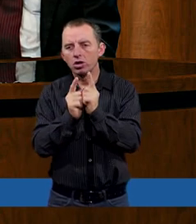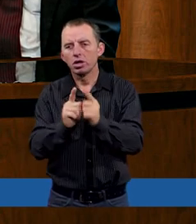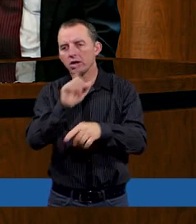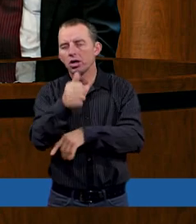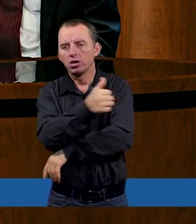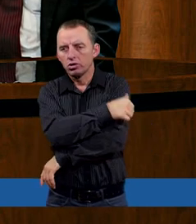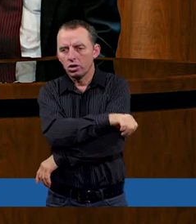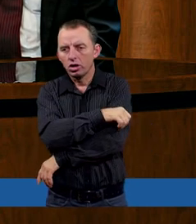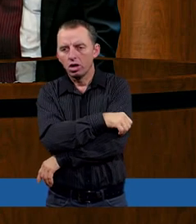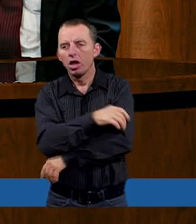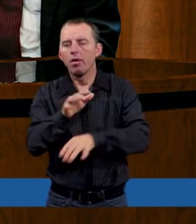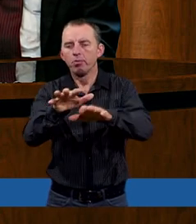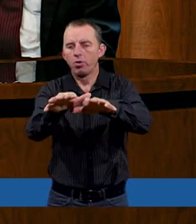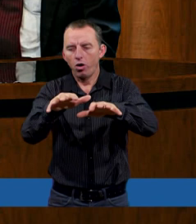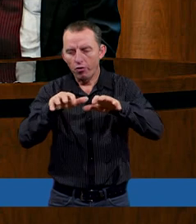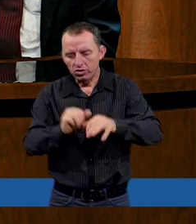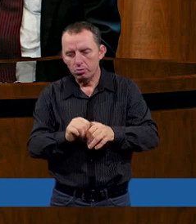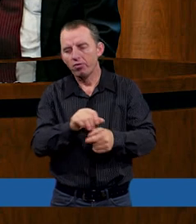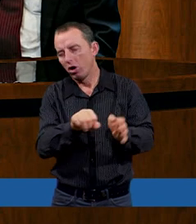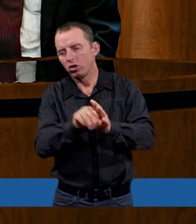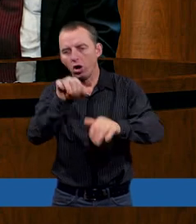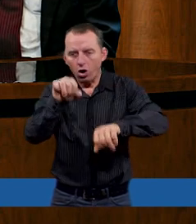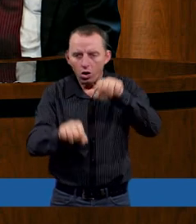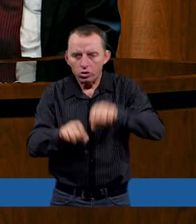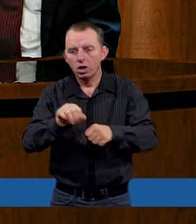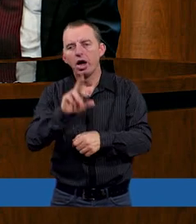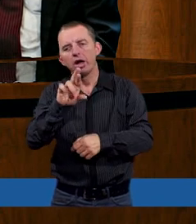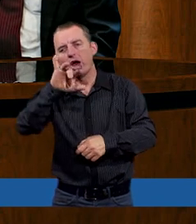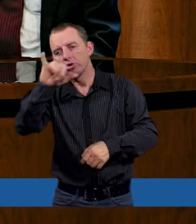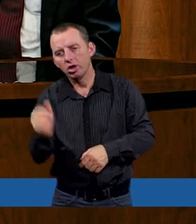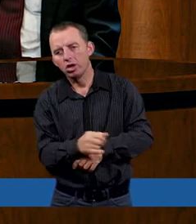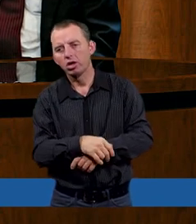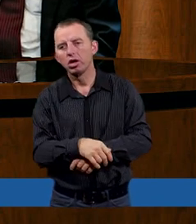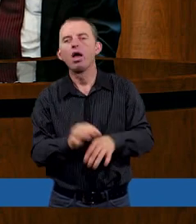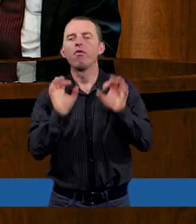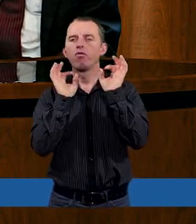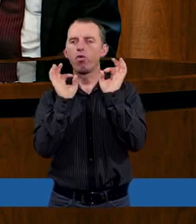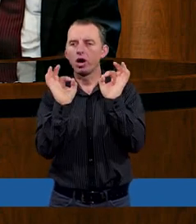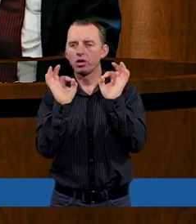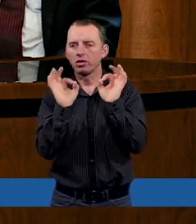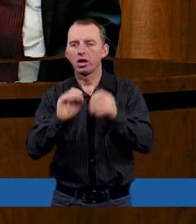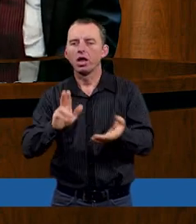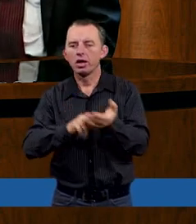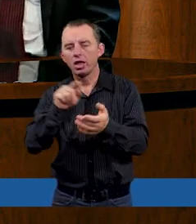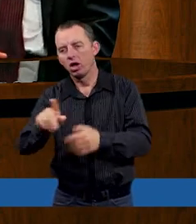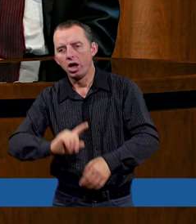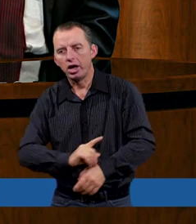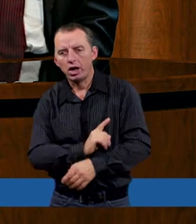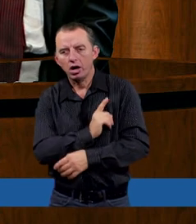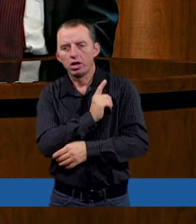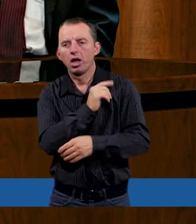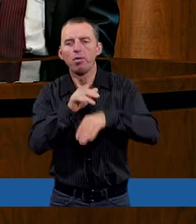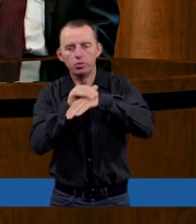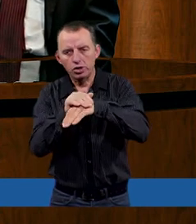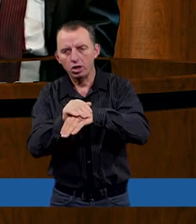z cierpieniem, żebyśmy się powstrzymywali od osądzania, a raczej właściwie na nie reagowali, bo tutaj widzimy,